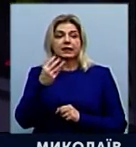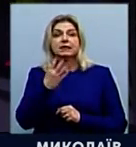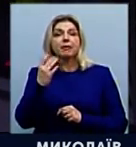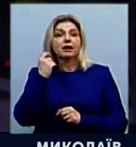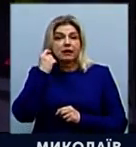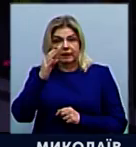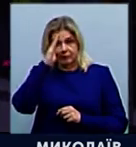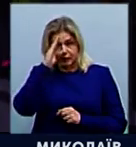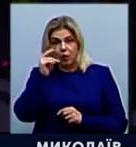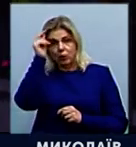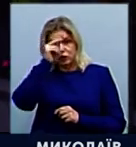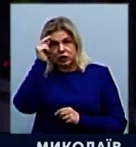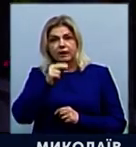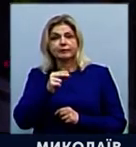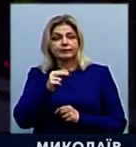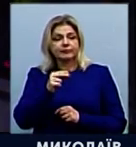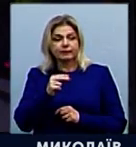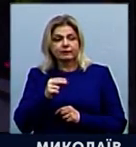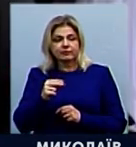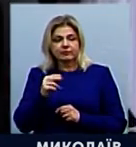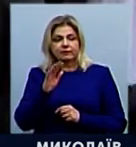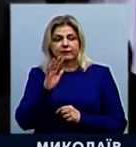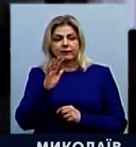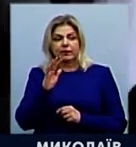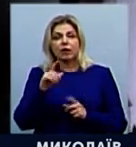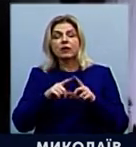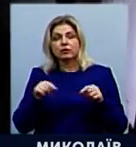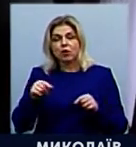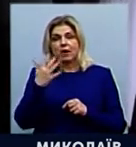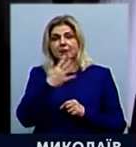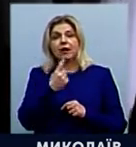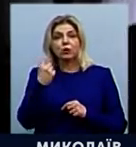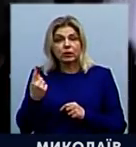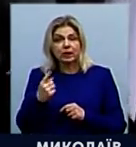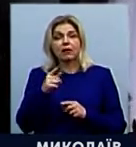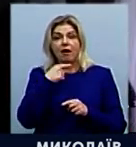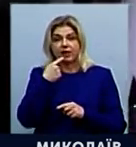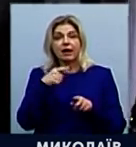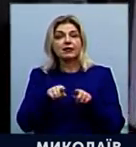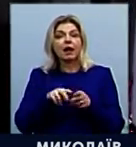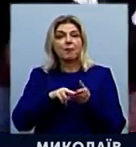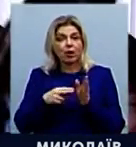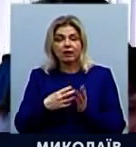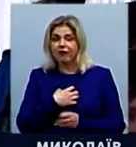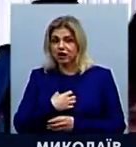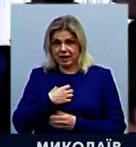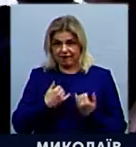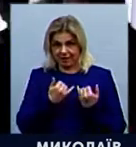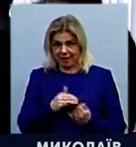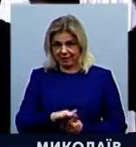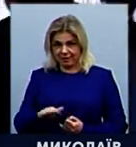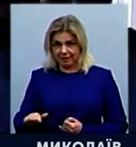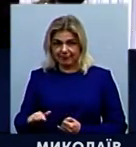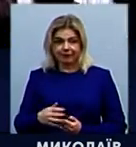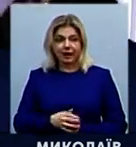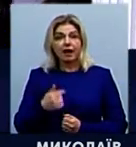навчається у 9-му класі Миколаївської загальноосвітньої школи номер 51. Говорить, такий проєкт важливий для дітей. Я надіюся,